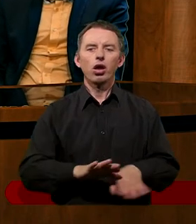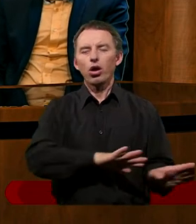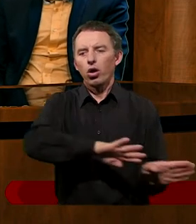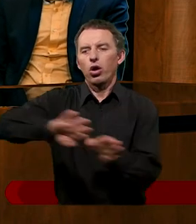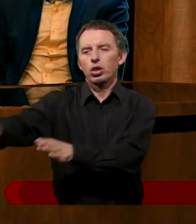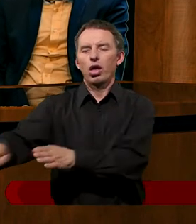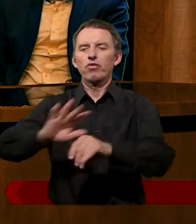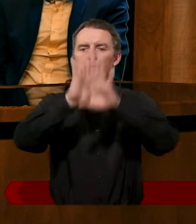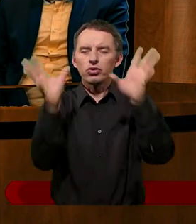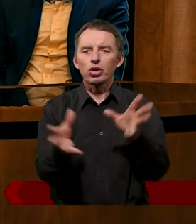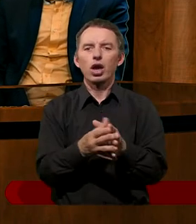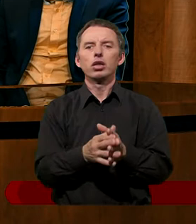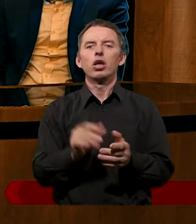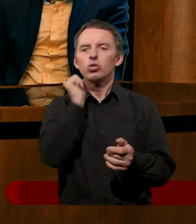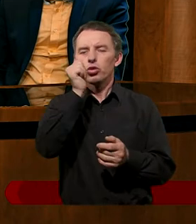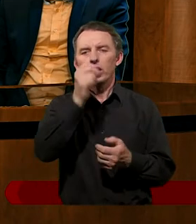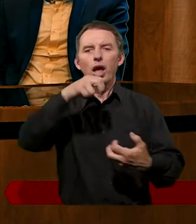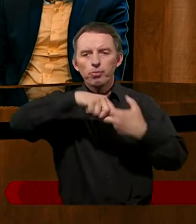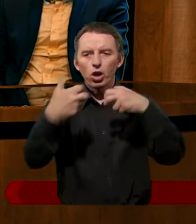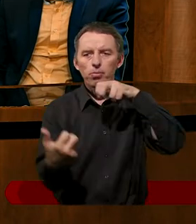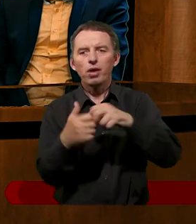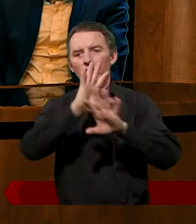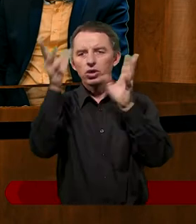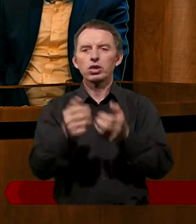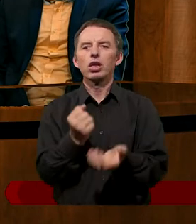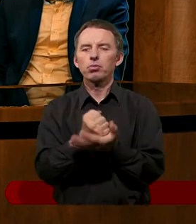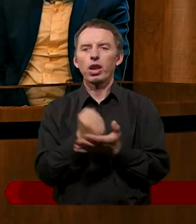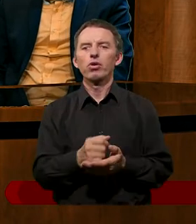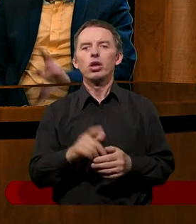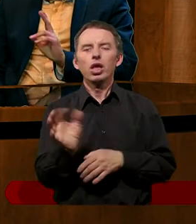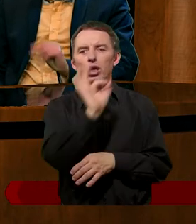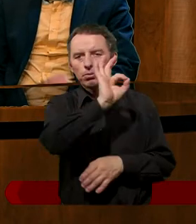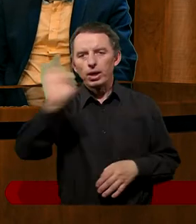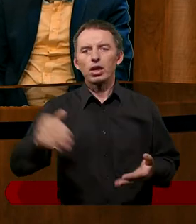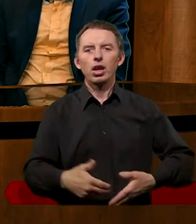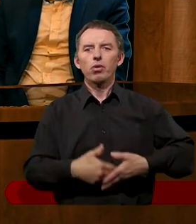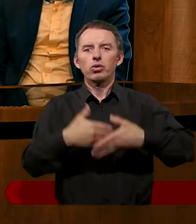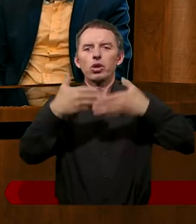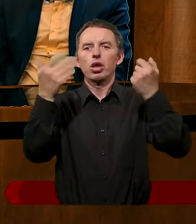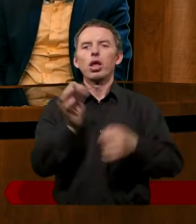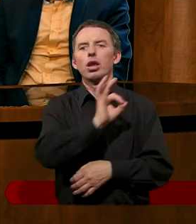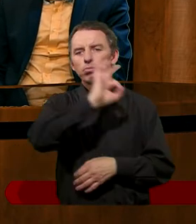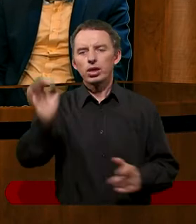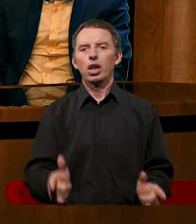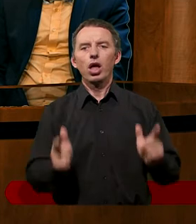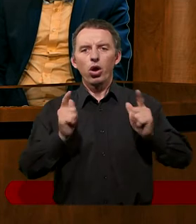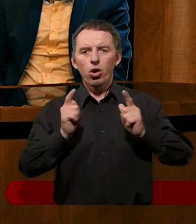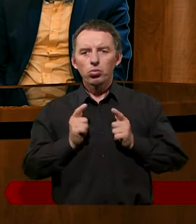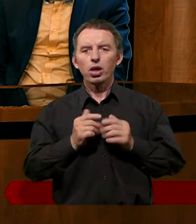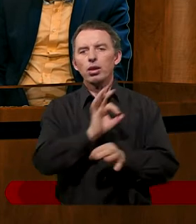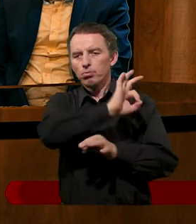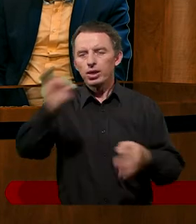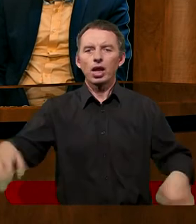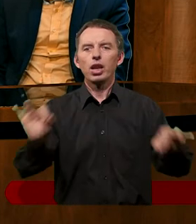codzienne problemy, odsuń się od nich, a przyjdź do mnie i ja w tym specjalnym dniu dam Ci specjalny odpoczynek, specjalną